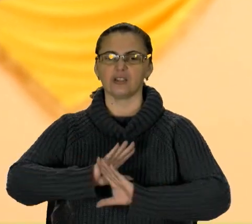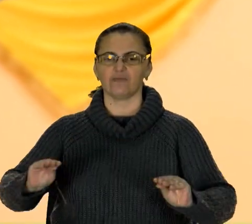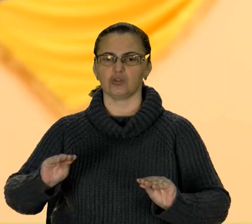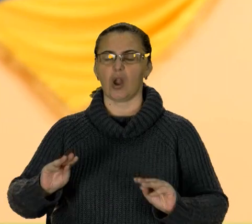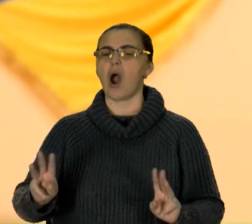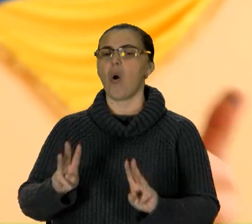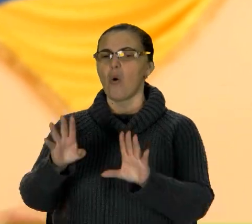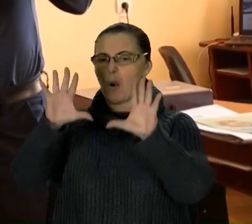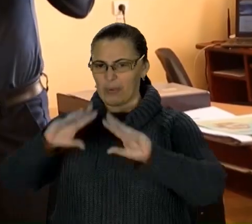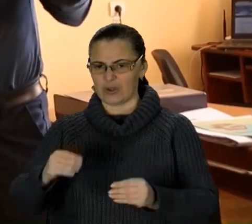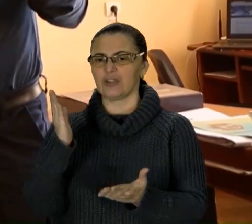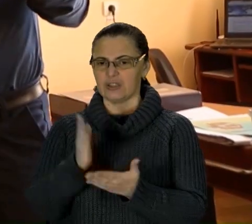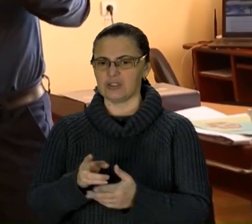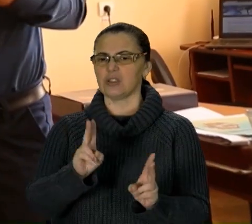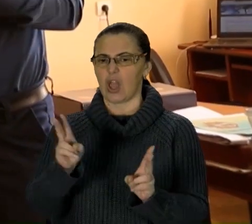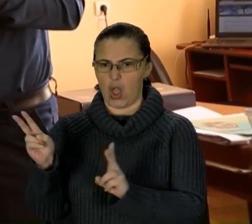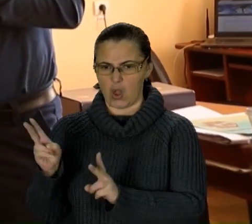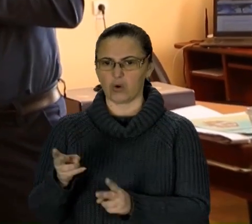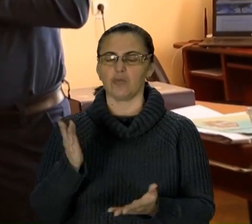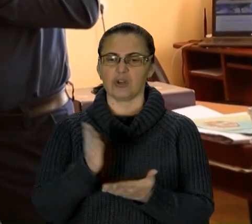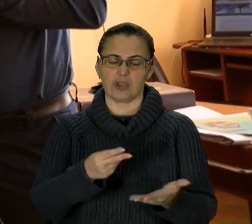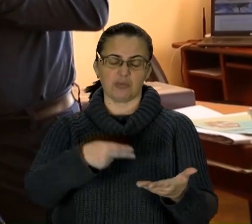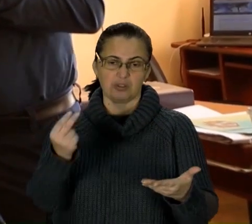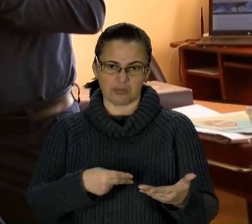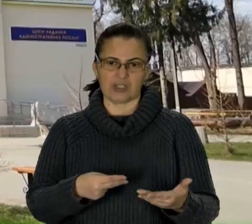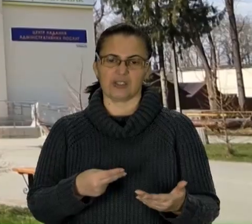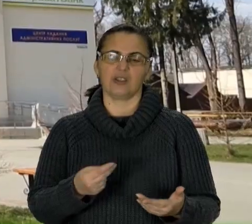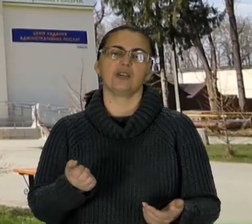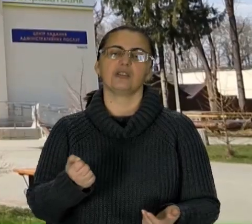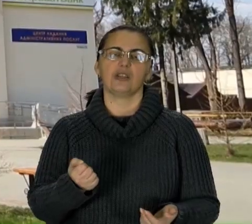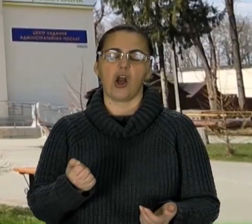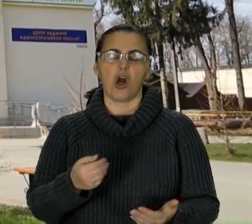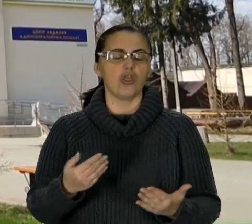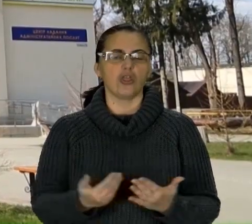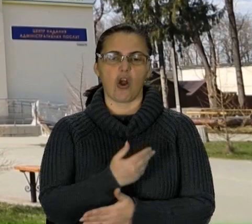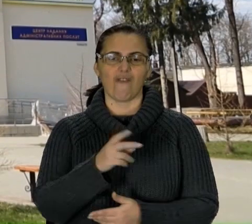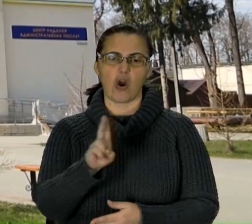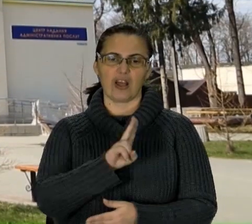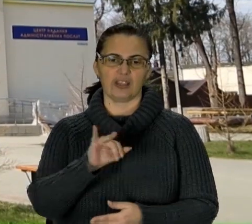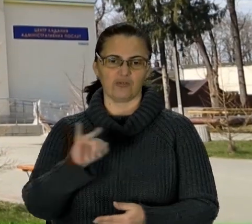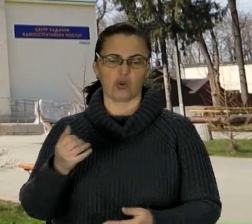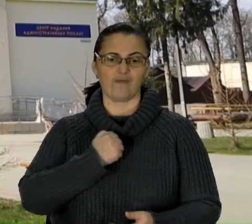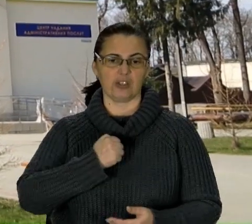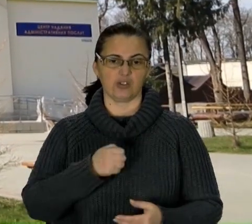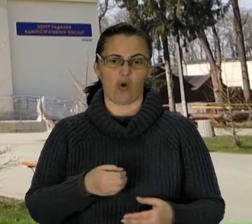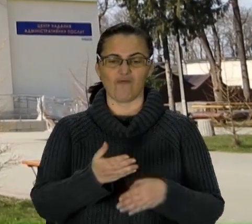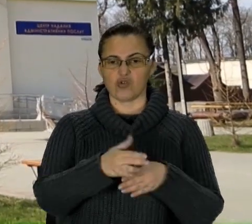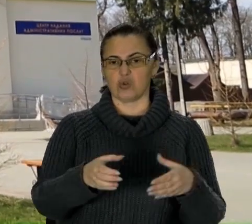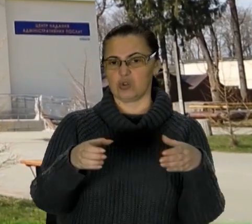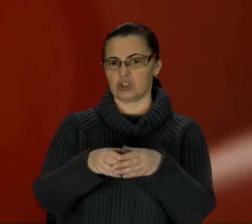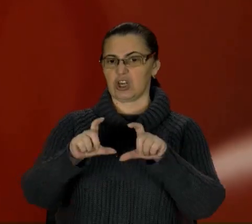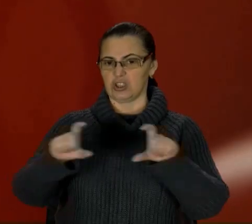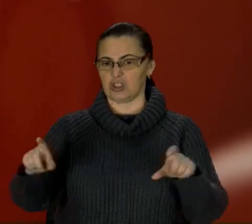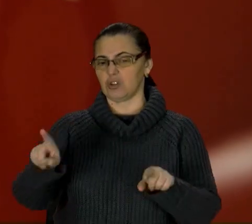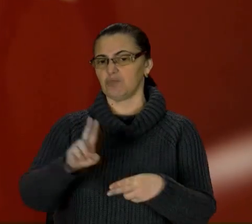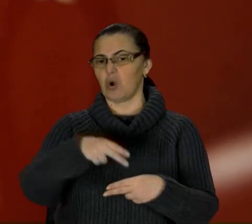кому. Мають підписану угоду про співпрацю з Новокалинівською військовою частиною. Рятувальники повністю окомплектовані, їм відшкодовують кошти на